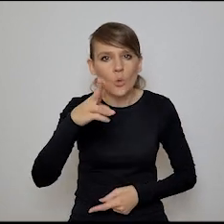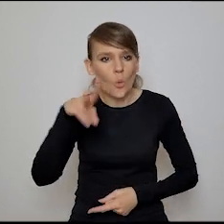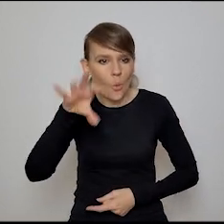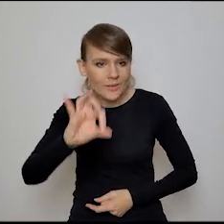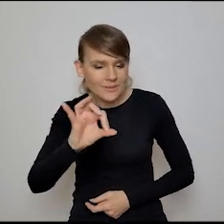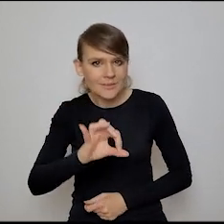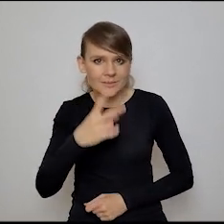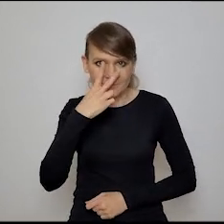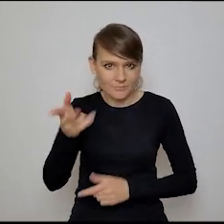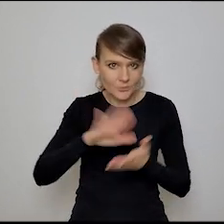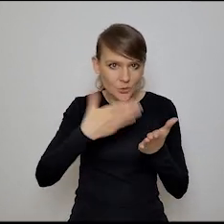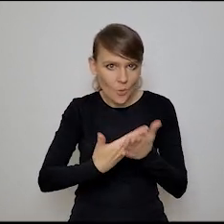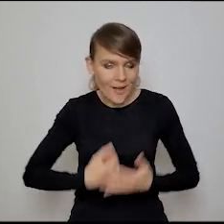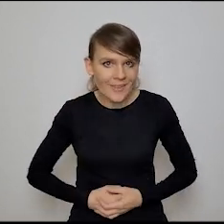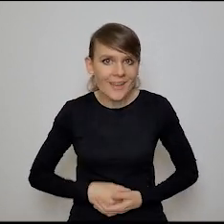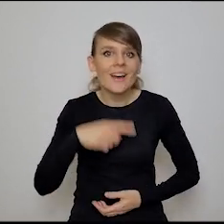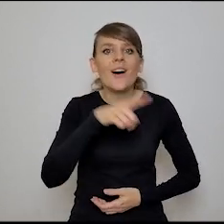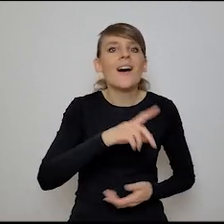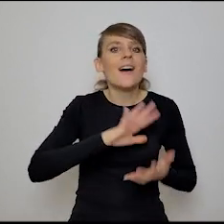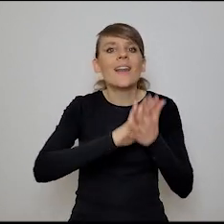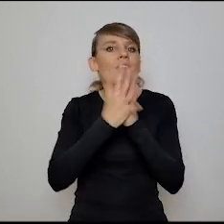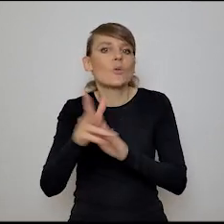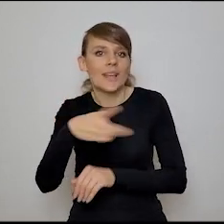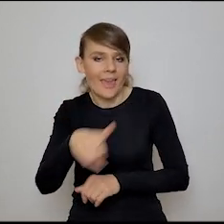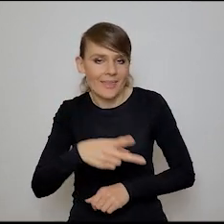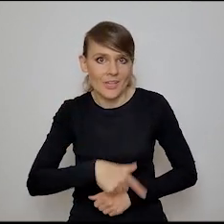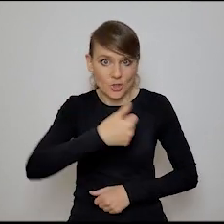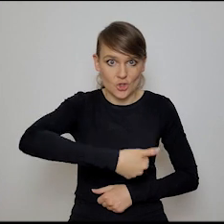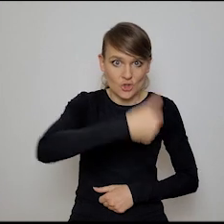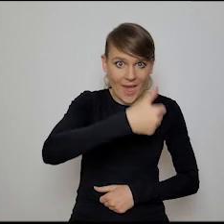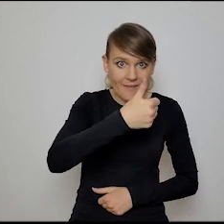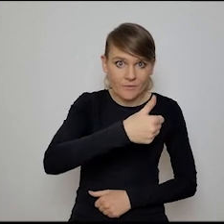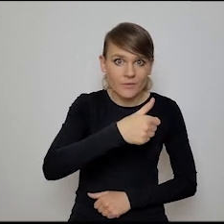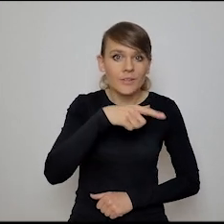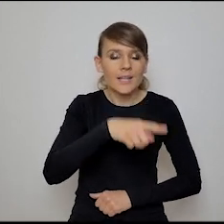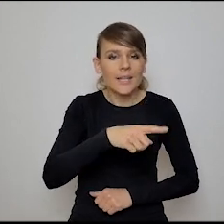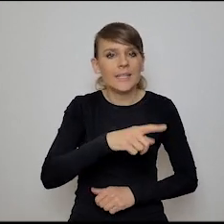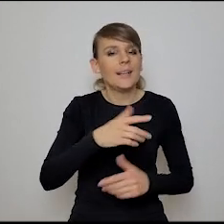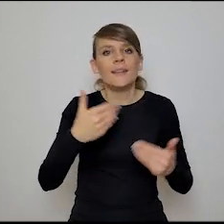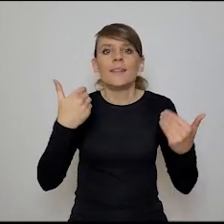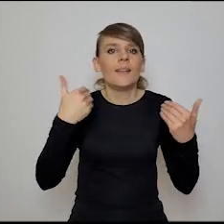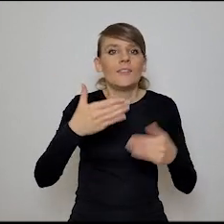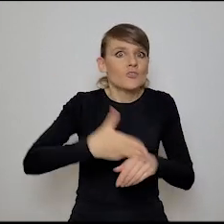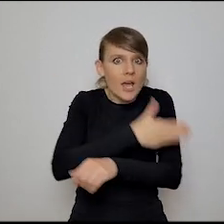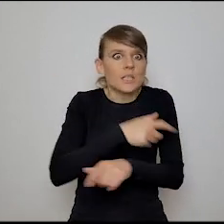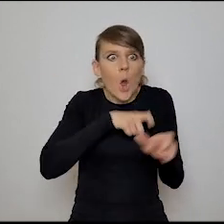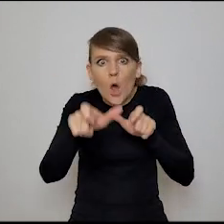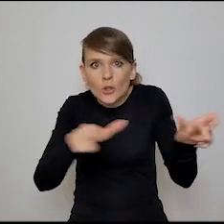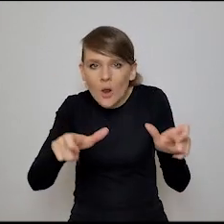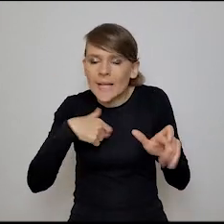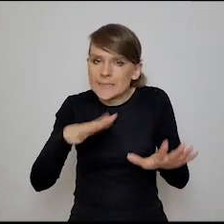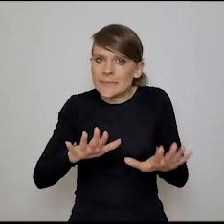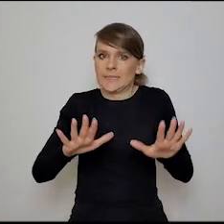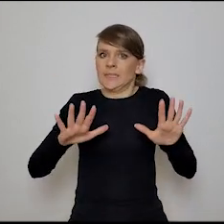tego typu, to rewolucja zaczyna się wówczas, kiedy szef właśnie oducza się kontrolowania, oducza się